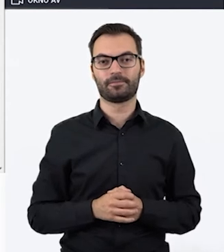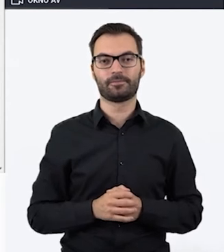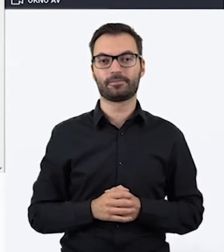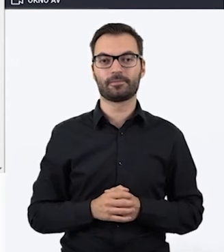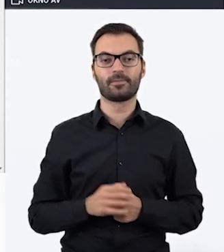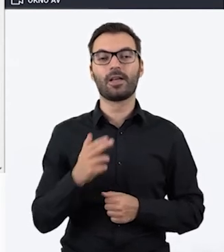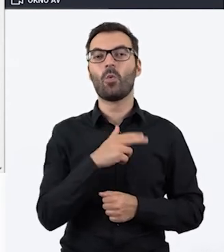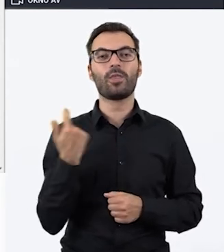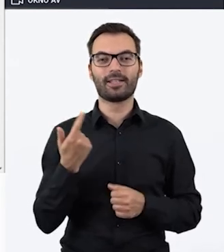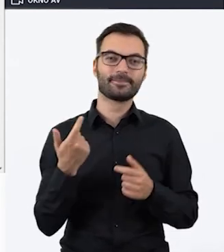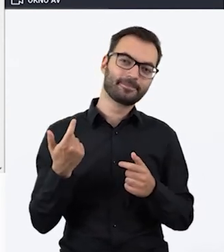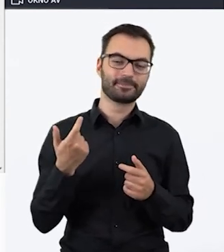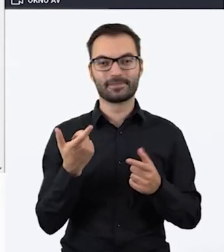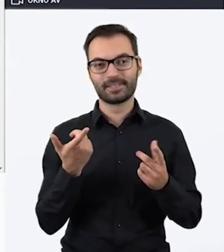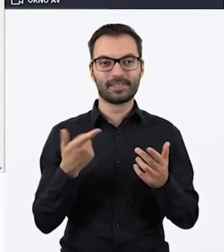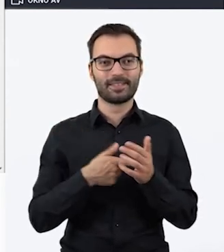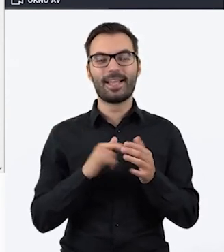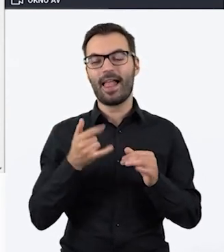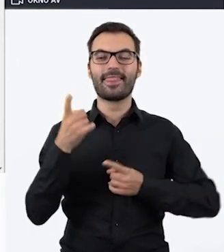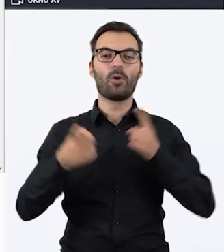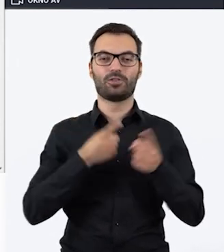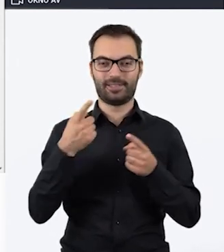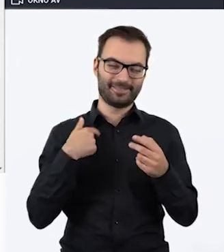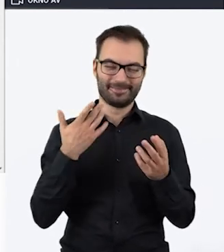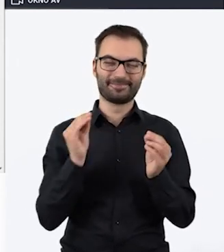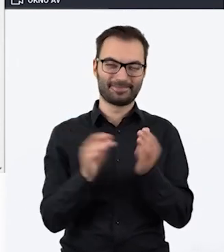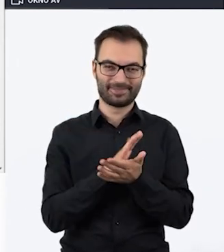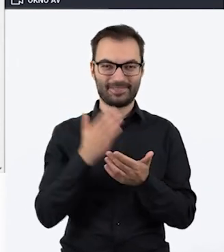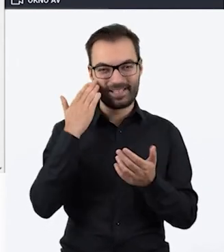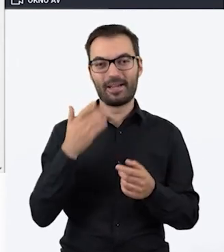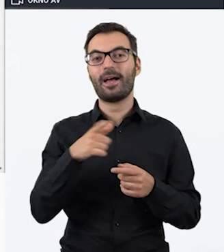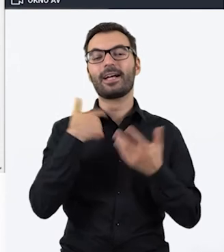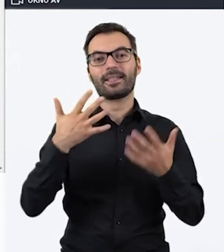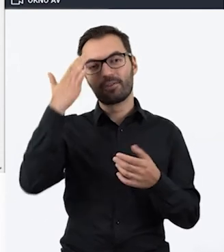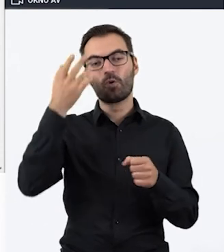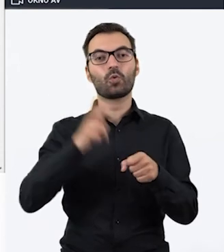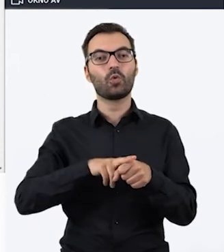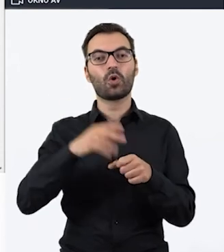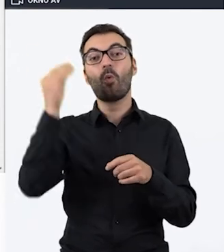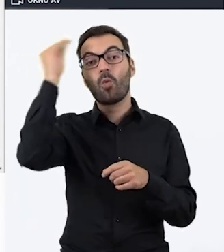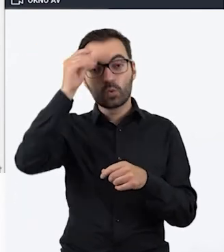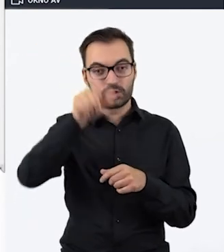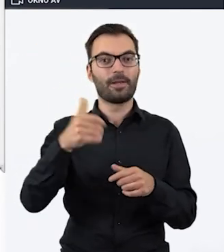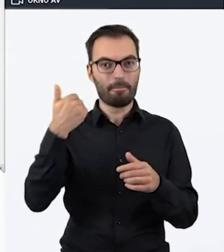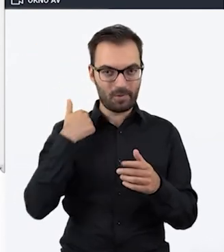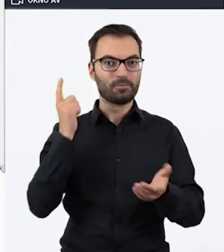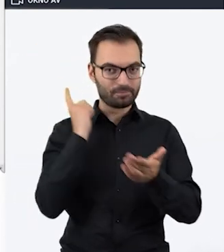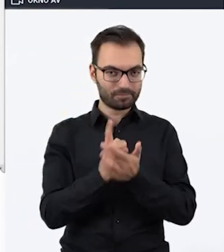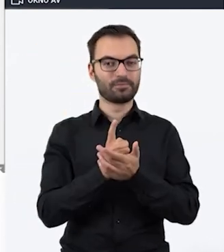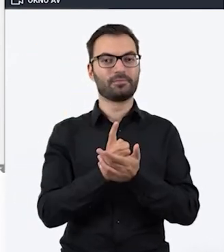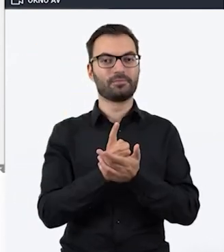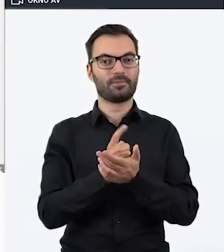U nas, my tak troszkę z perspektywy nauczycieli mówimy, ponieważ chcemy wiedzieć, który z naszych uczniów poradził sobie z